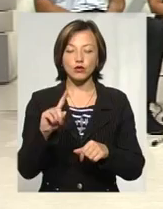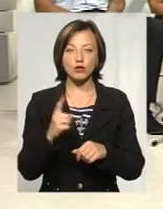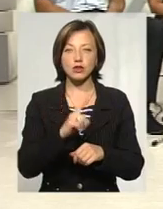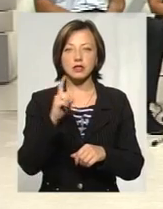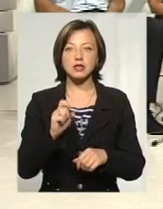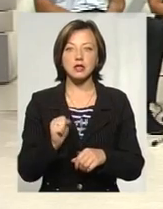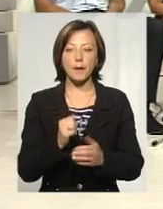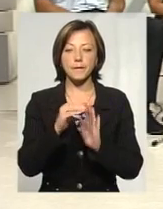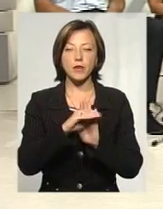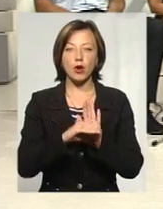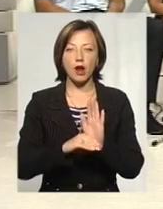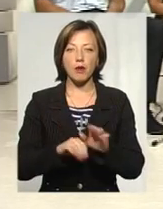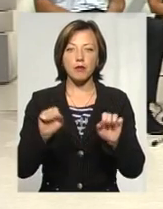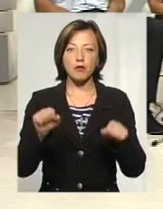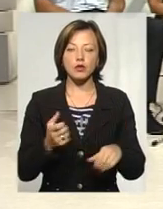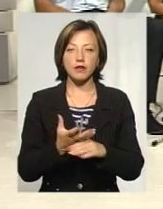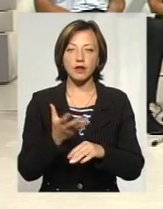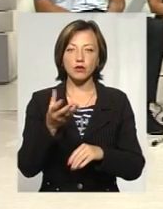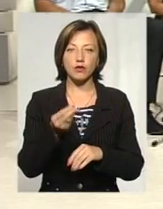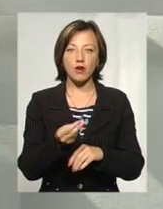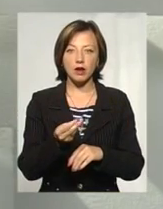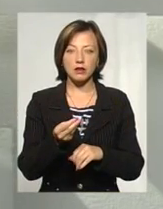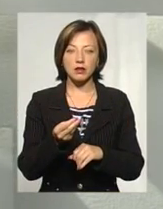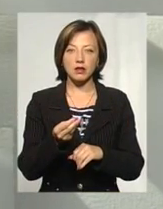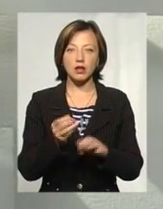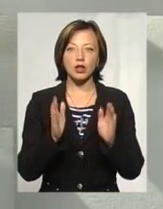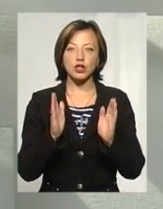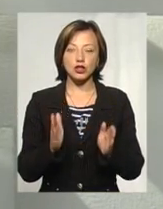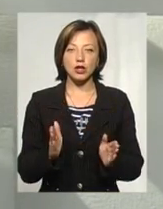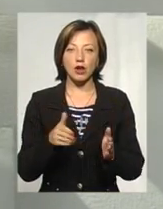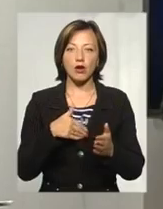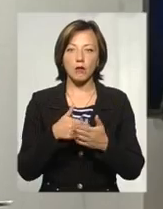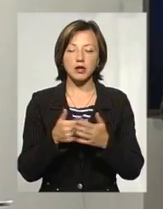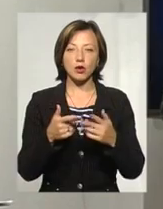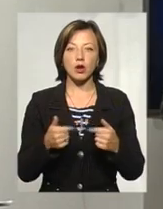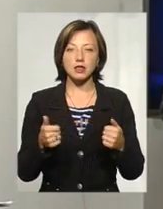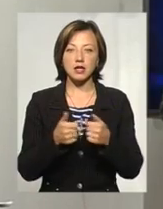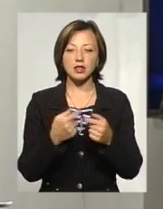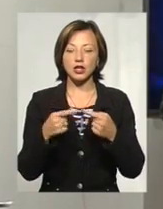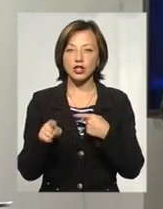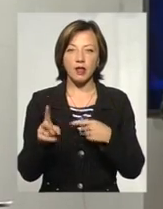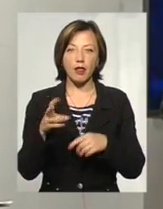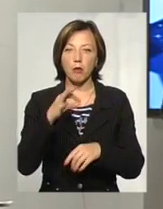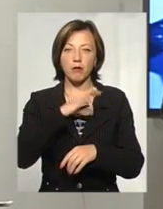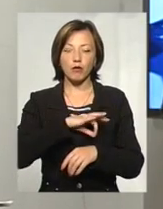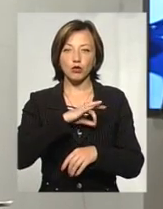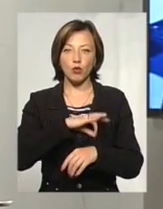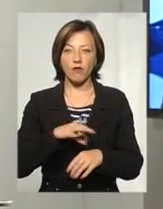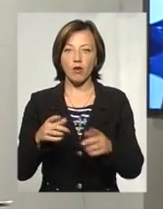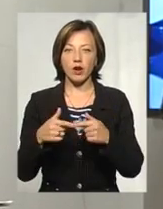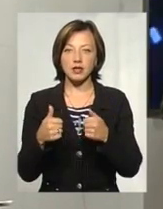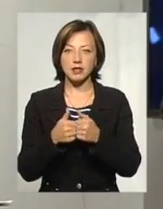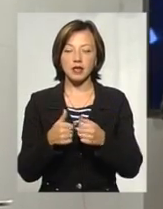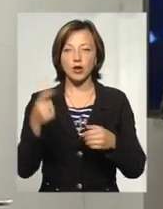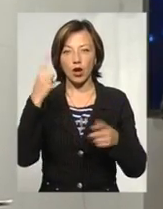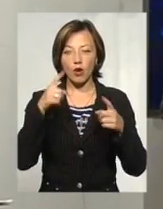програми ми можемо фінансувати, по-перше, лише громадські організації, інші прибуткові організації та ініціативні